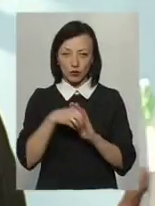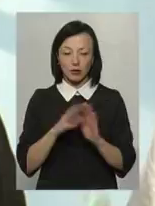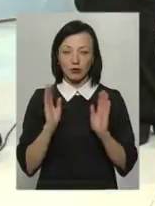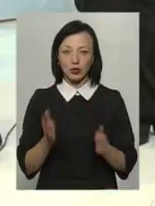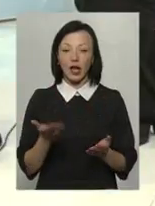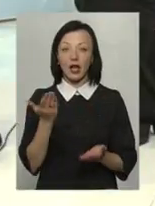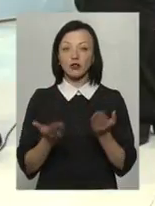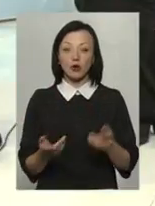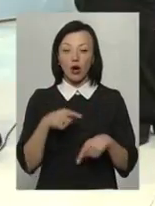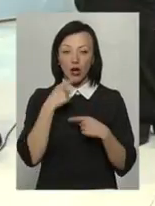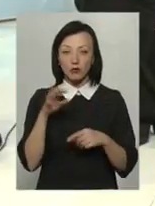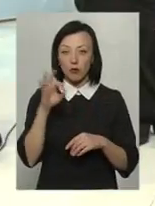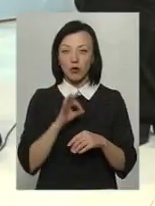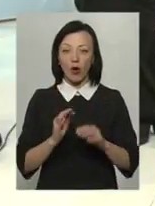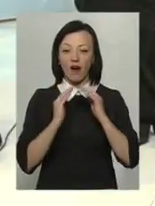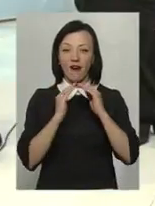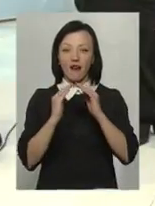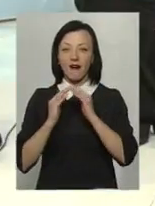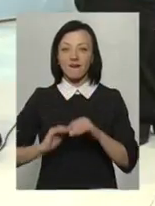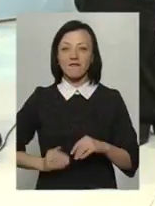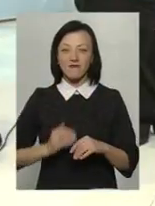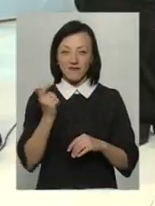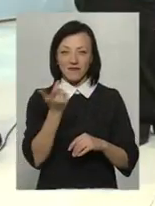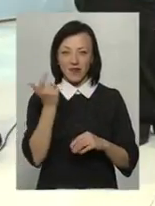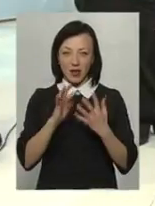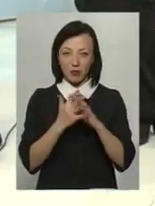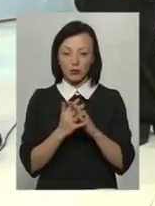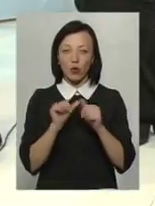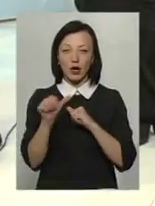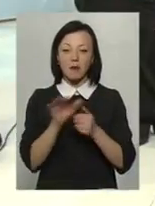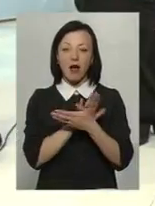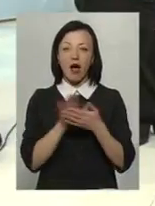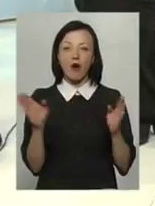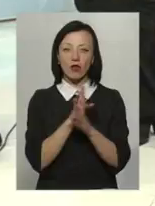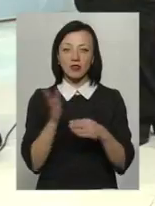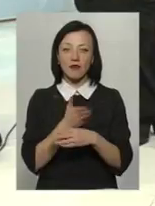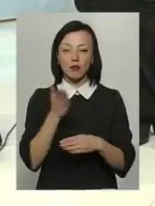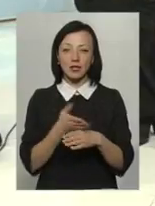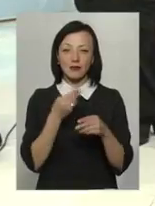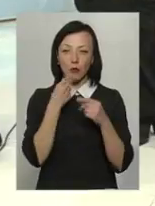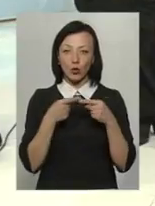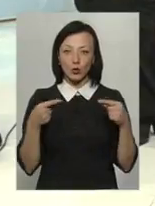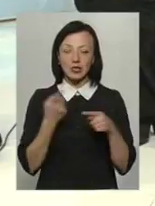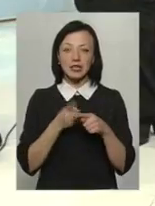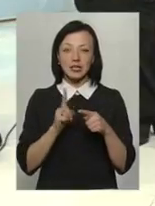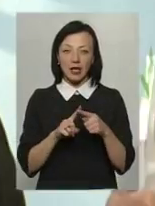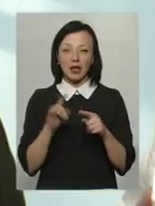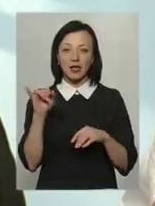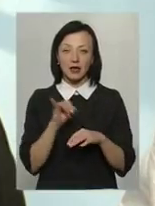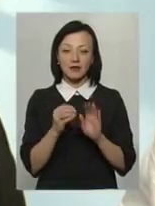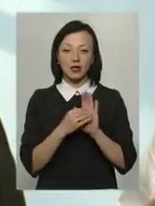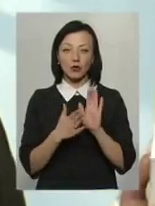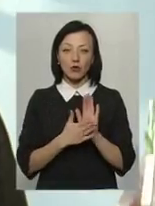Якщо ми кажемо про фермерство, окрім екологічного виробництва продукту, це ще і встановлення